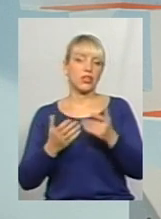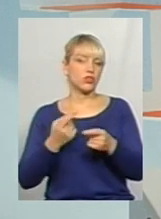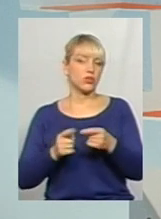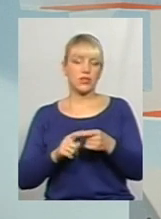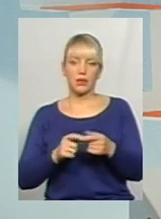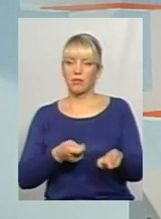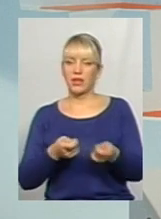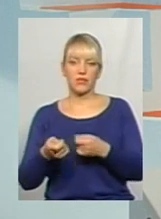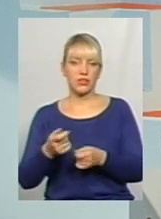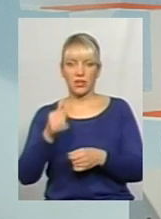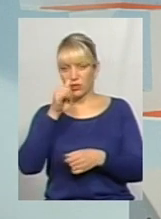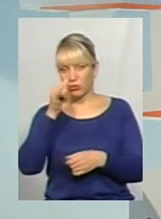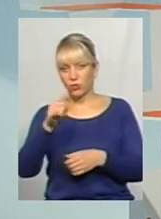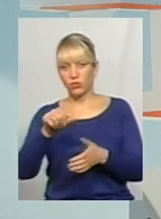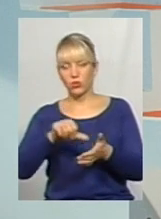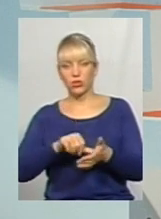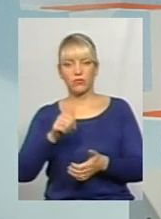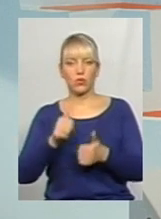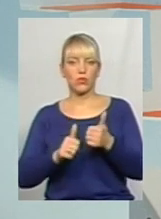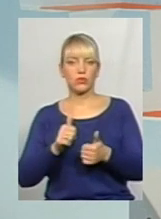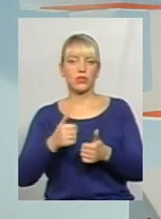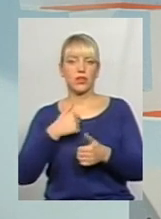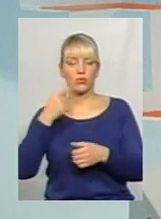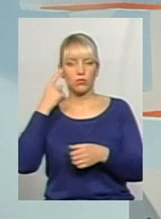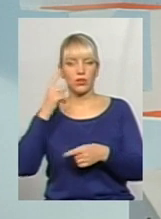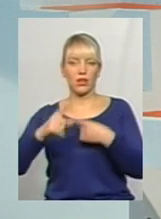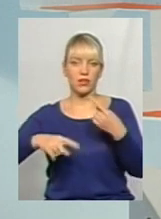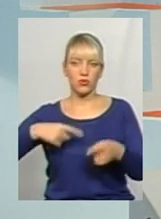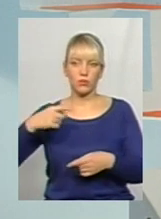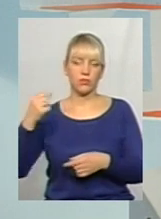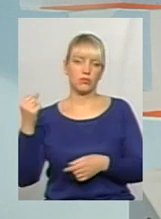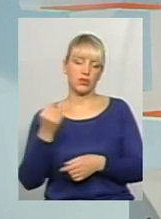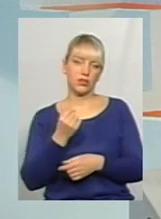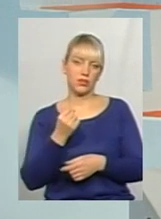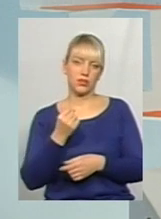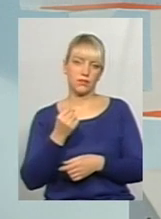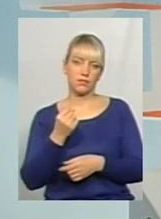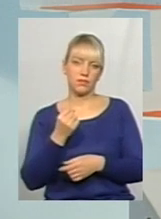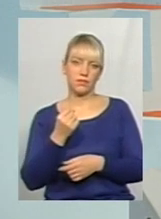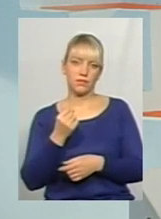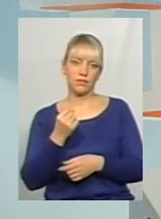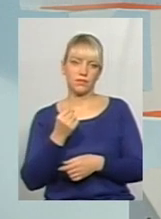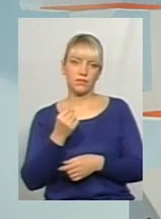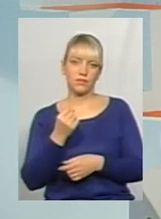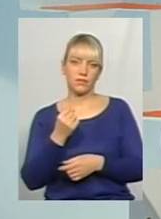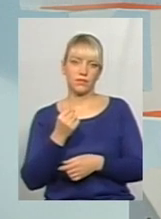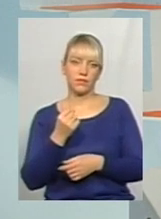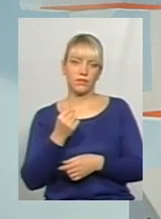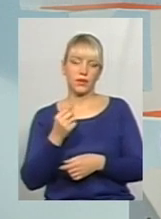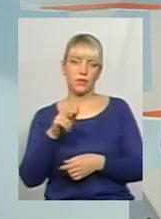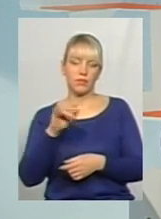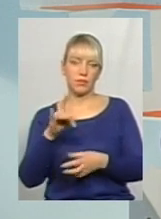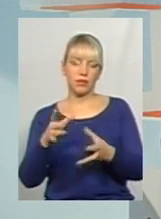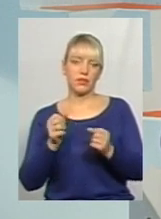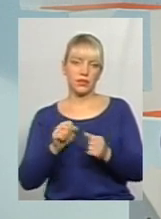перевізника не допустять до участі в конкурсі, я думаю, на наступному тижні, точніше на цьому тижні прийняті рішення,